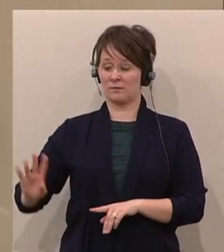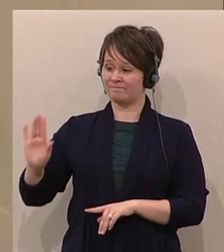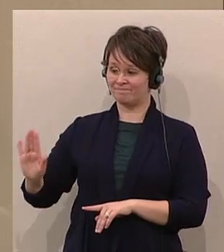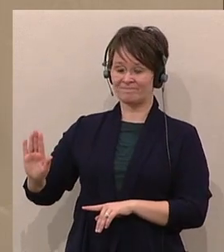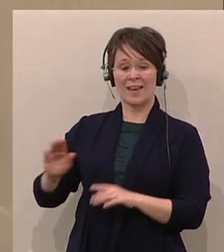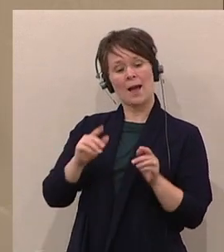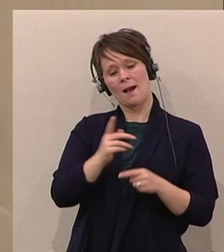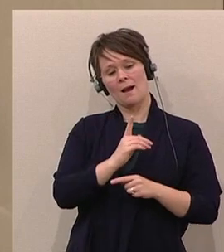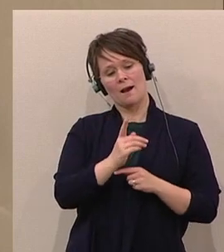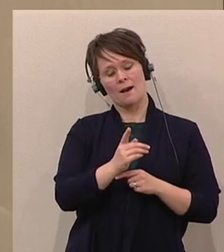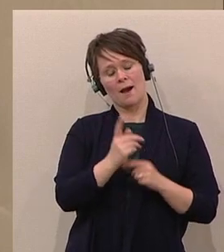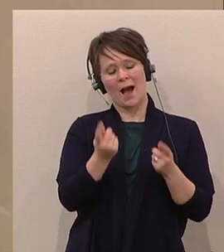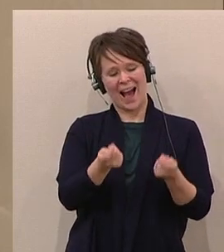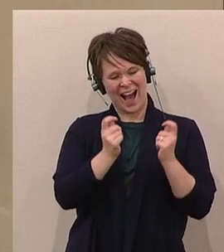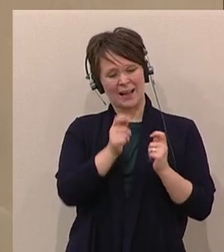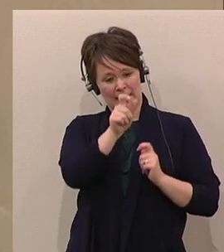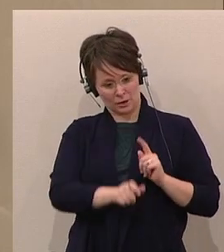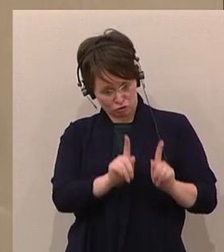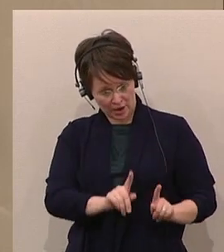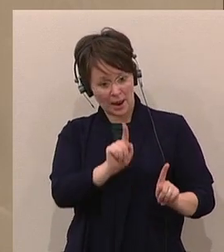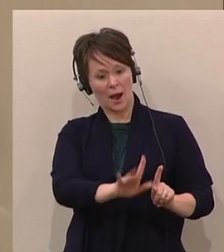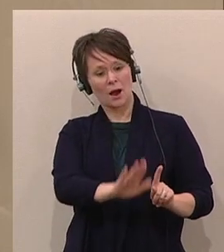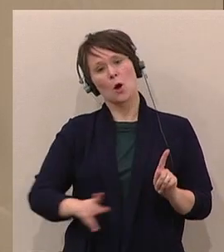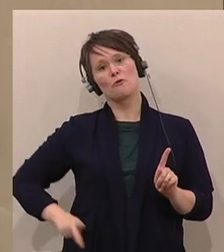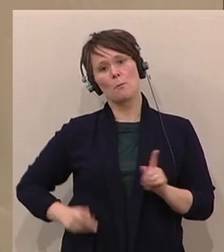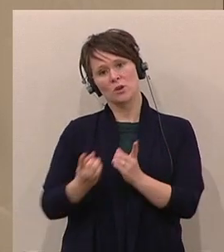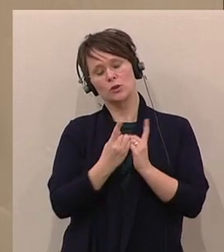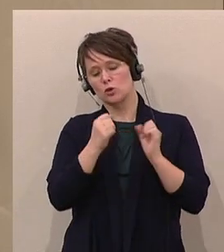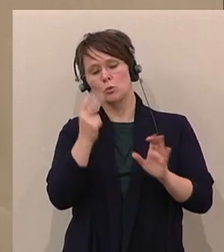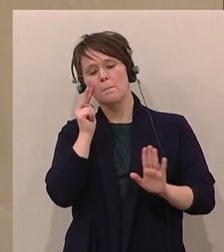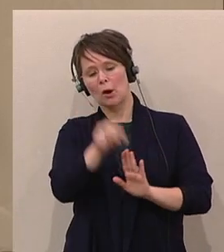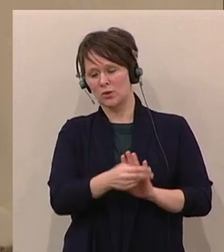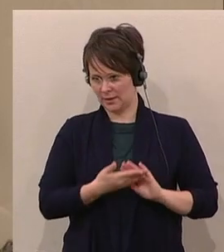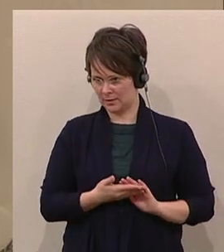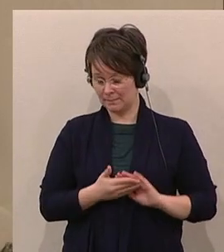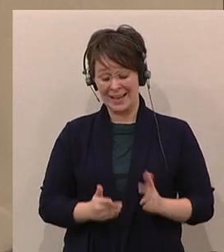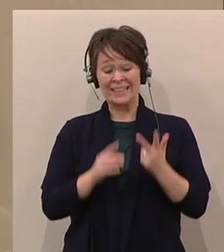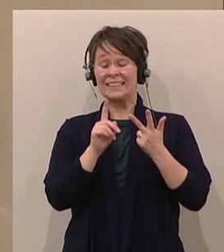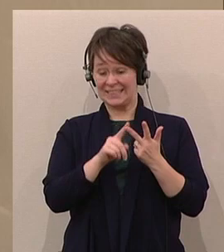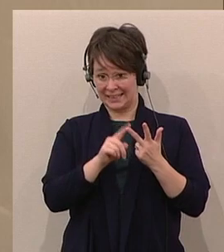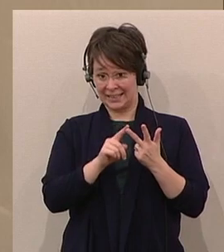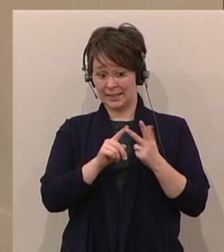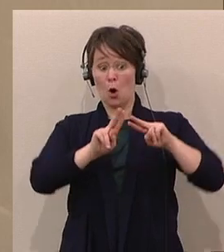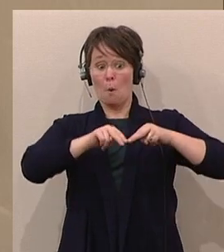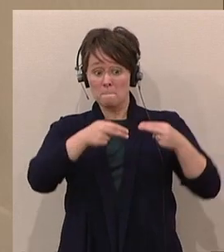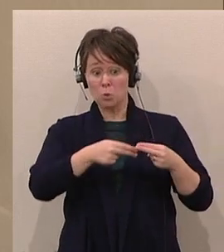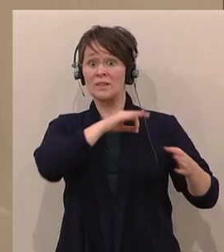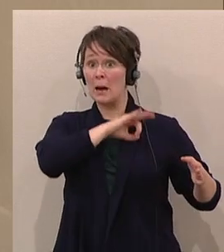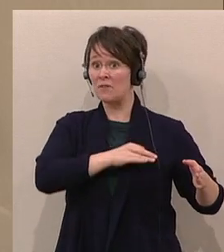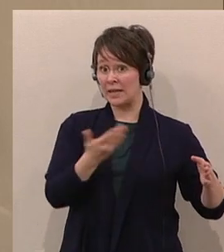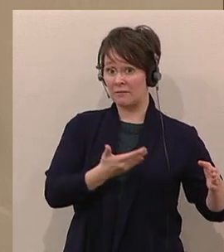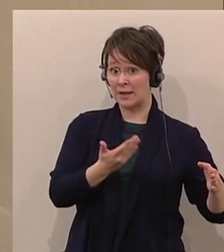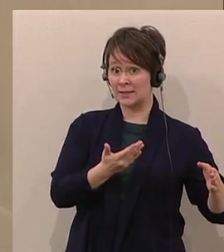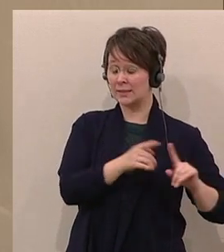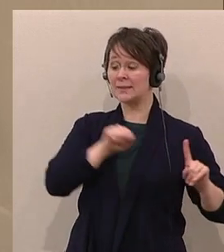sowie die Dauer des Verzuges zu berücksichtigen. Drittens. Der Bund ist verpflichtet, die vorausbezahlten Beträge beim